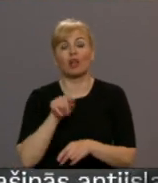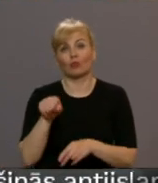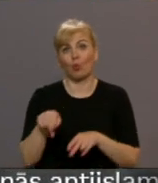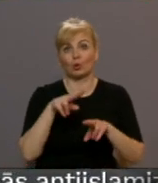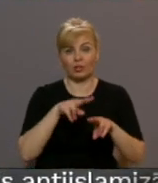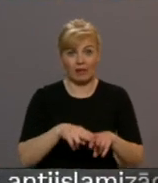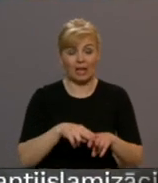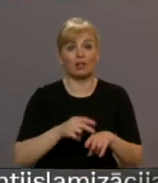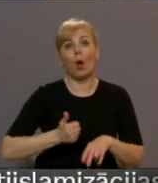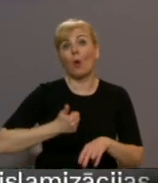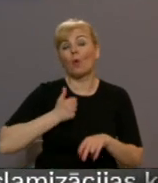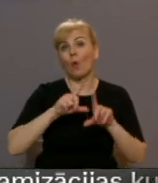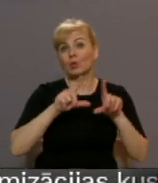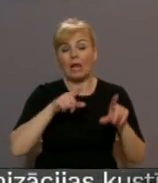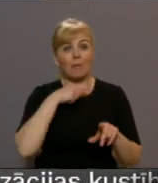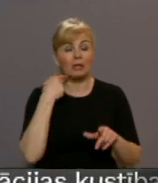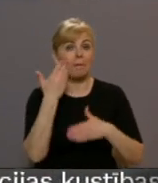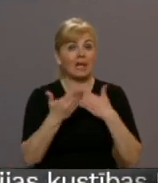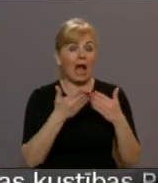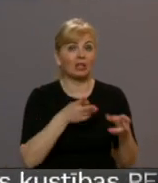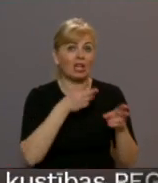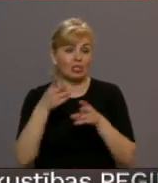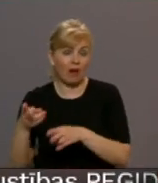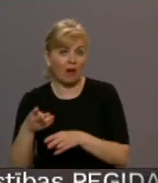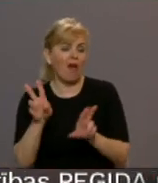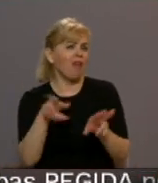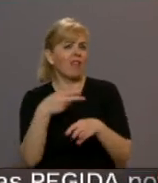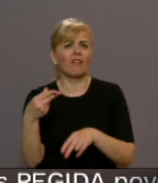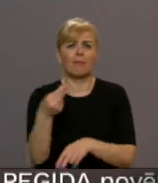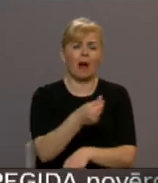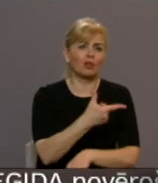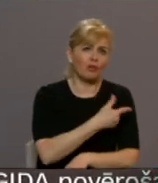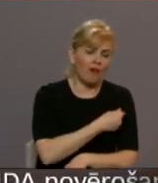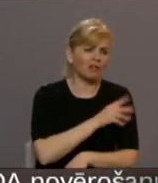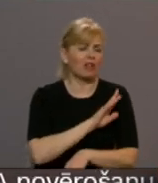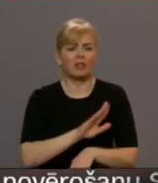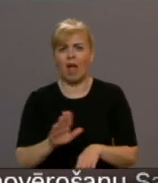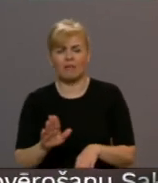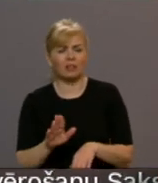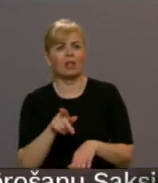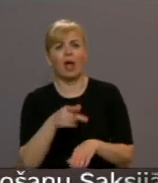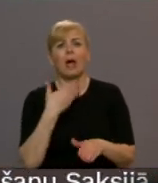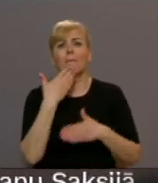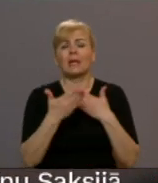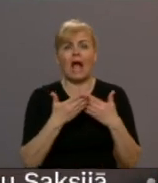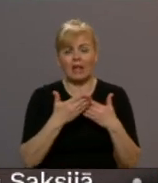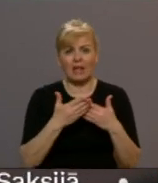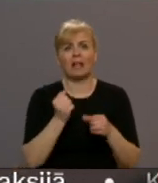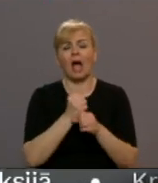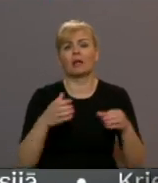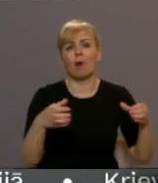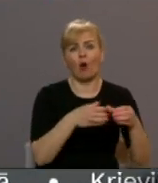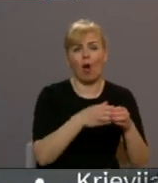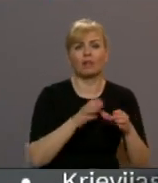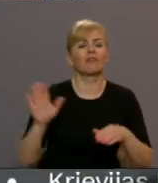Uzņēmumiem, kas vēlas pieteikt izbraukumu vakcināciju, nebūs jāmaksā nec par vakcīnām, nec par potēšanu. Pieteikt savu kolektīvu vakcinācijai var